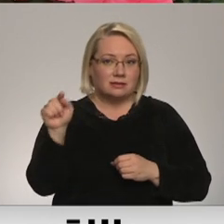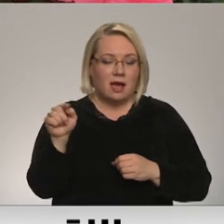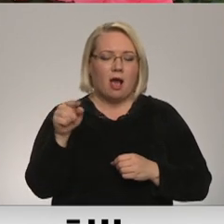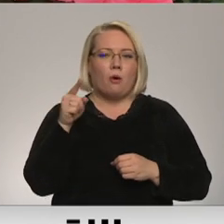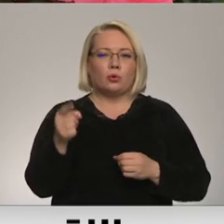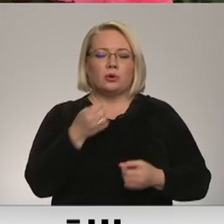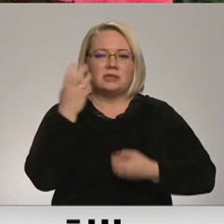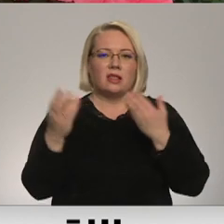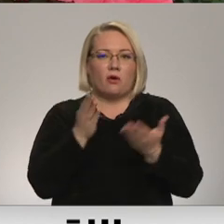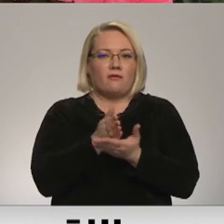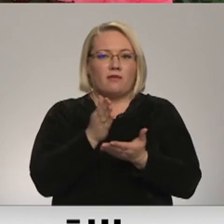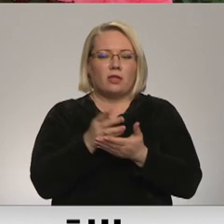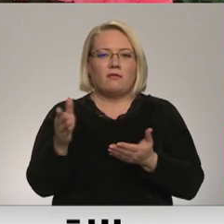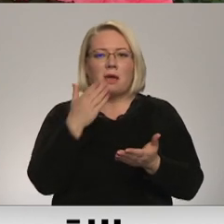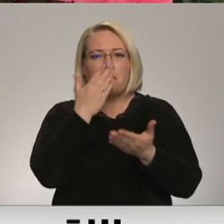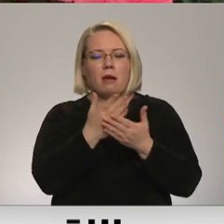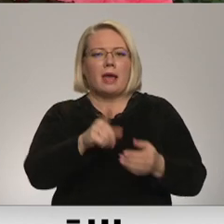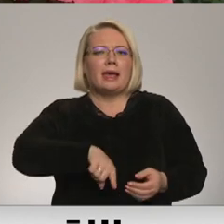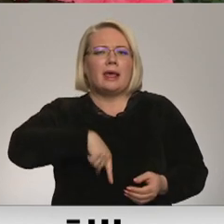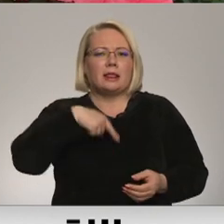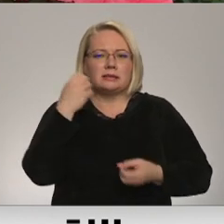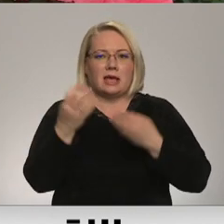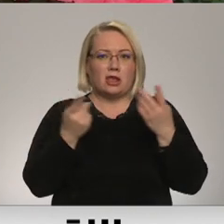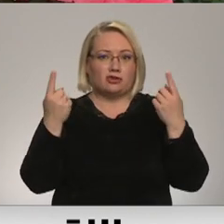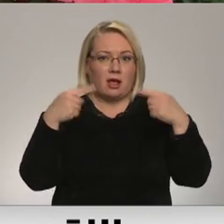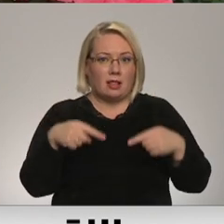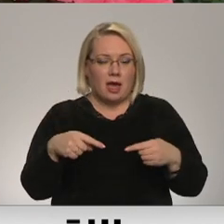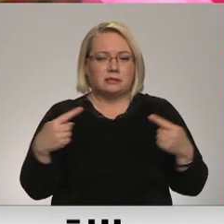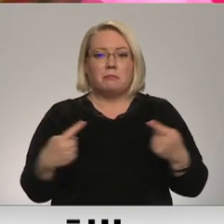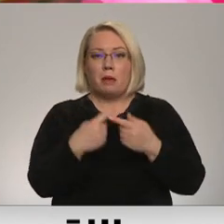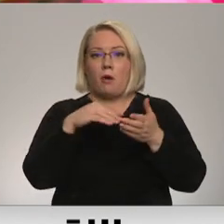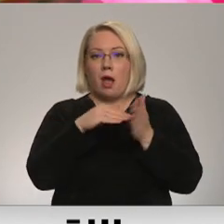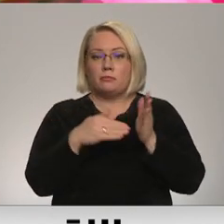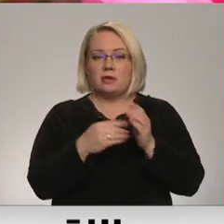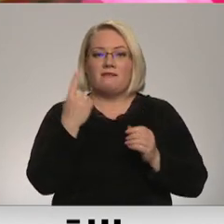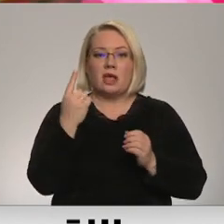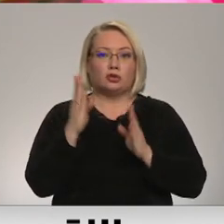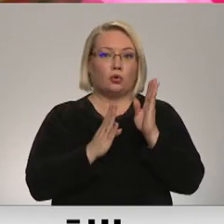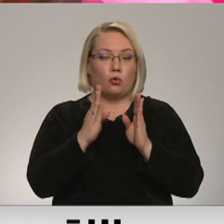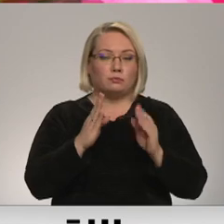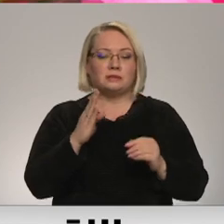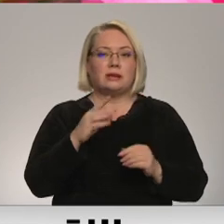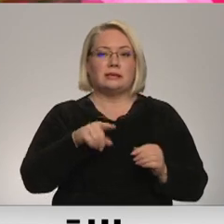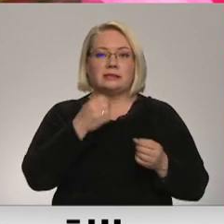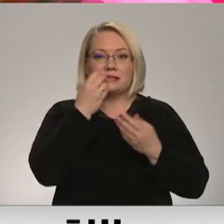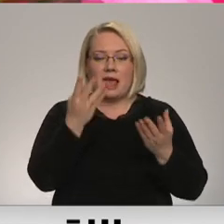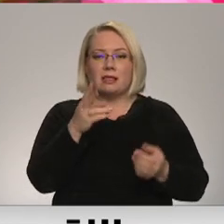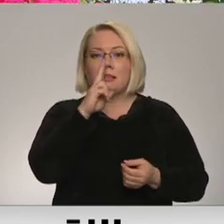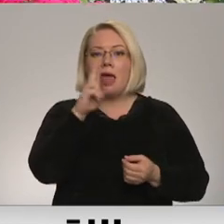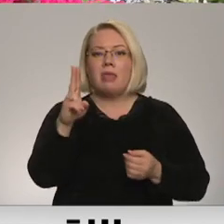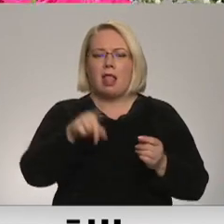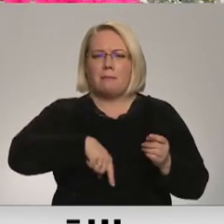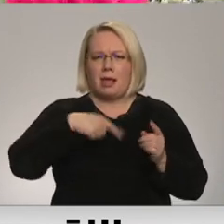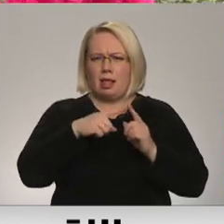vidū atcālīs izceļas ar ilgu ziedēšanas laiku. Piemērotos atstākļos viens krūmas var ziedēt nedēļām ilgi. Šī ir